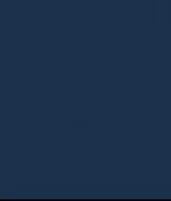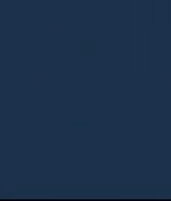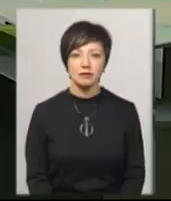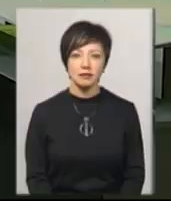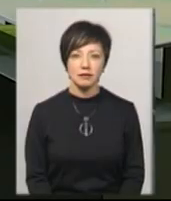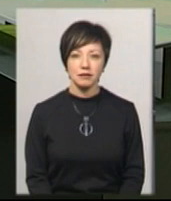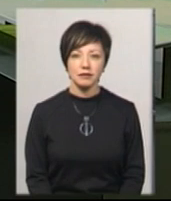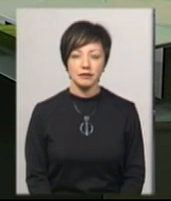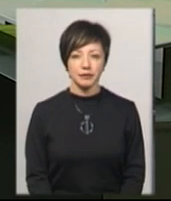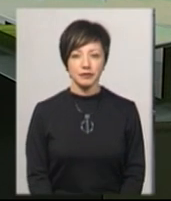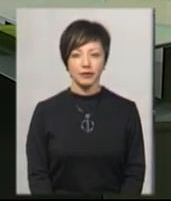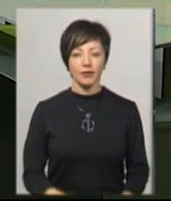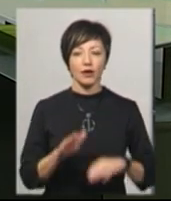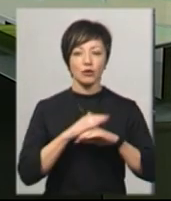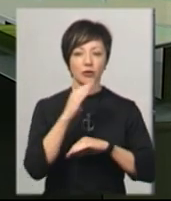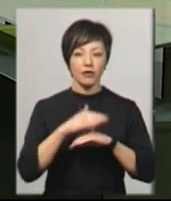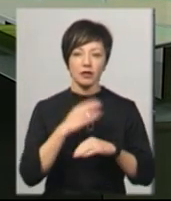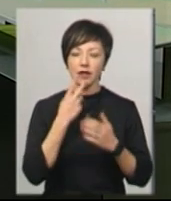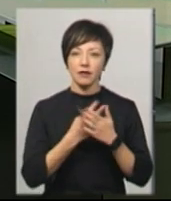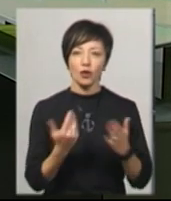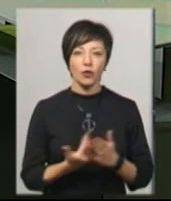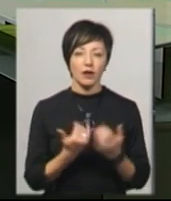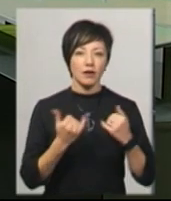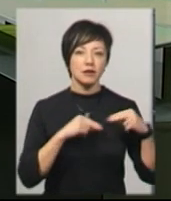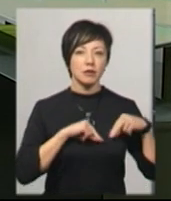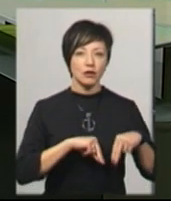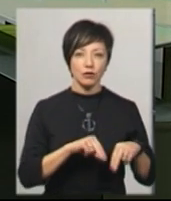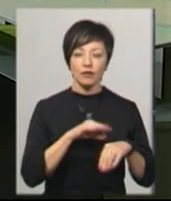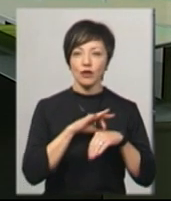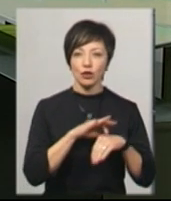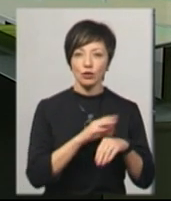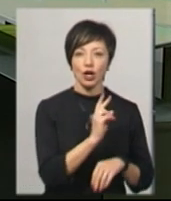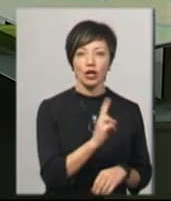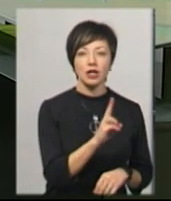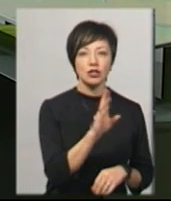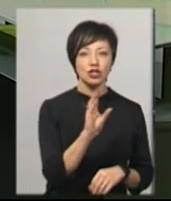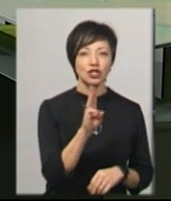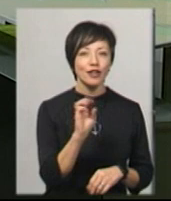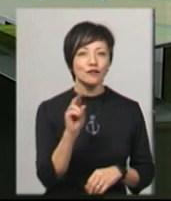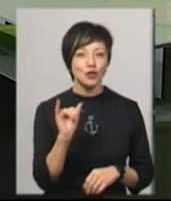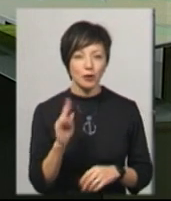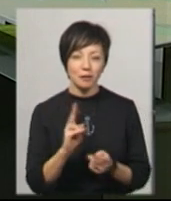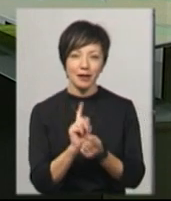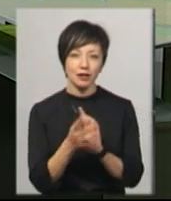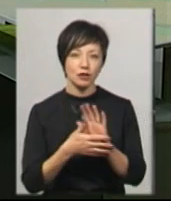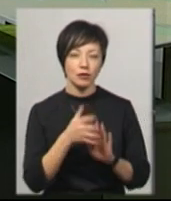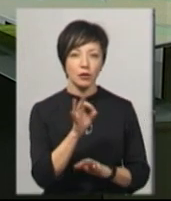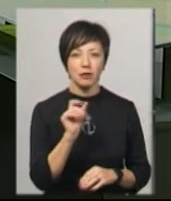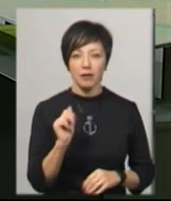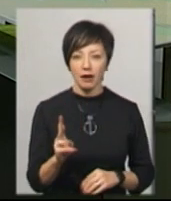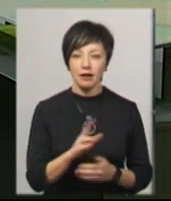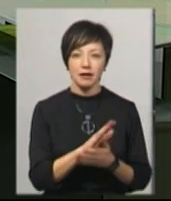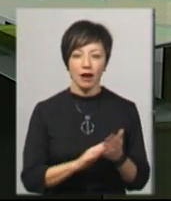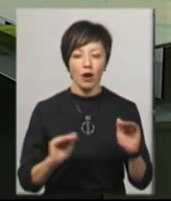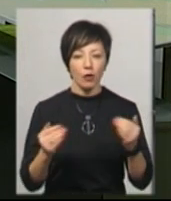Музика Доброго вечора, ви дивитесь новини. У студії для вас працюють ведуча Катерина Шевчук, на жесту умову перекладає Ольга Рибак.